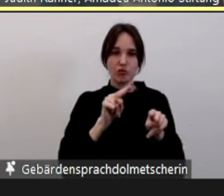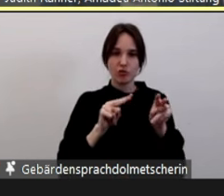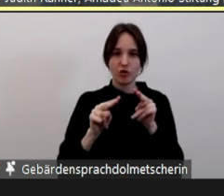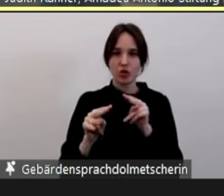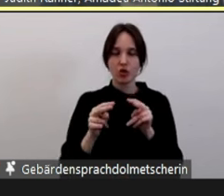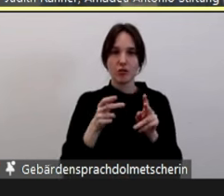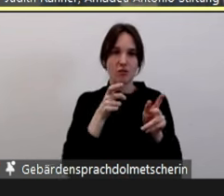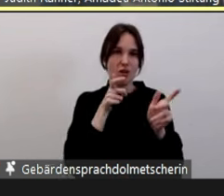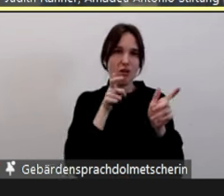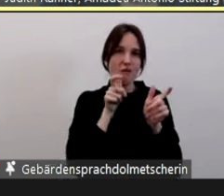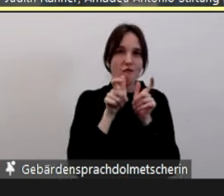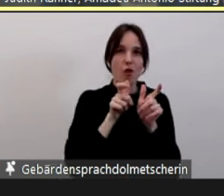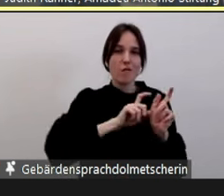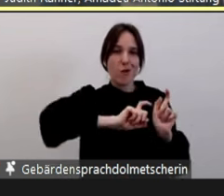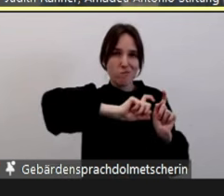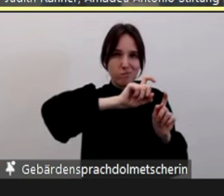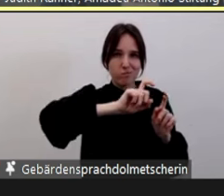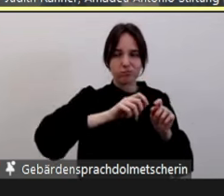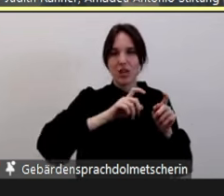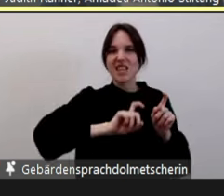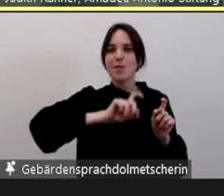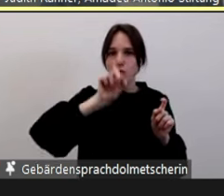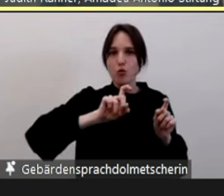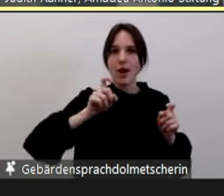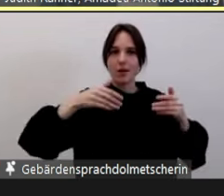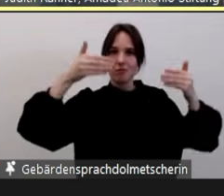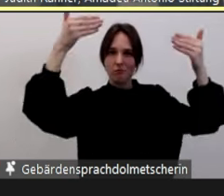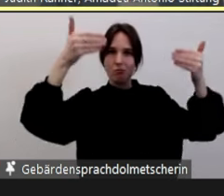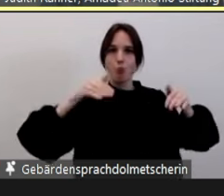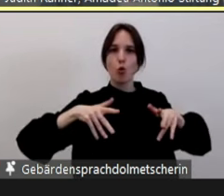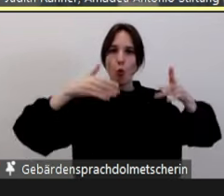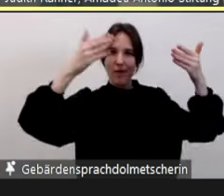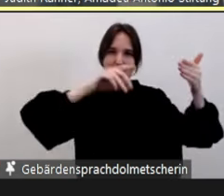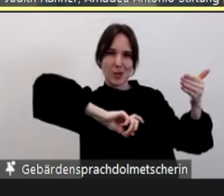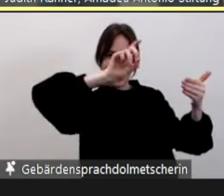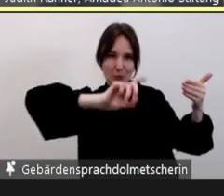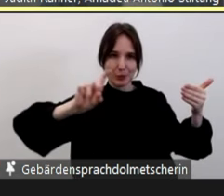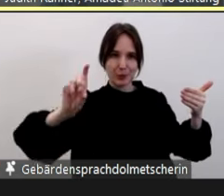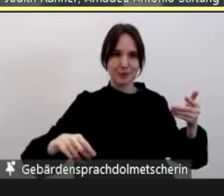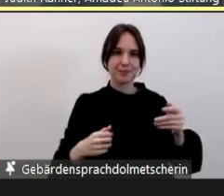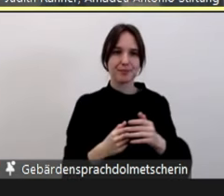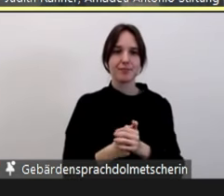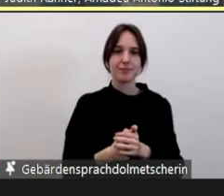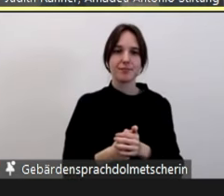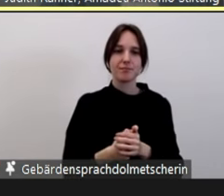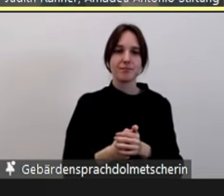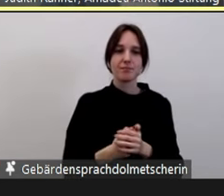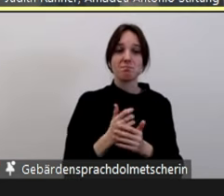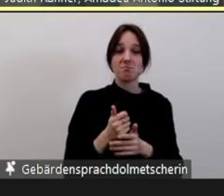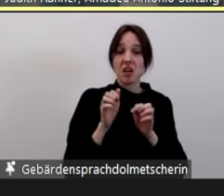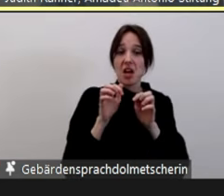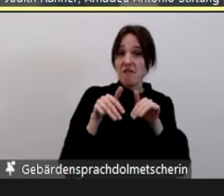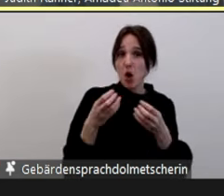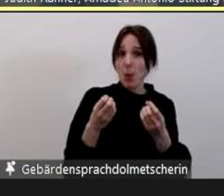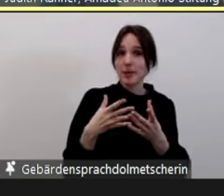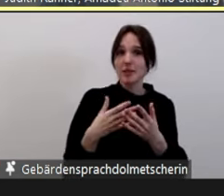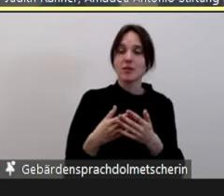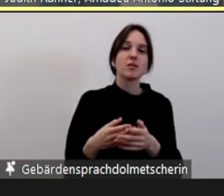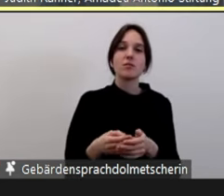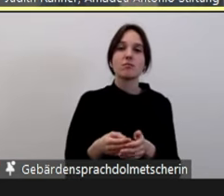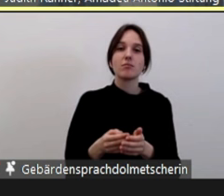an ihrem Büro gesprüht wurde. Wir haben einen Fall, wo eine Gleichstellungsexpertin ihre Privatadresse und ihr Foto